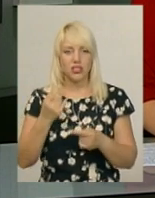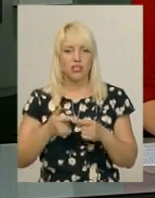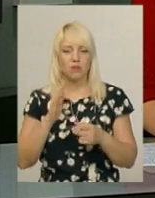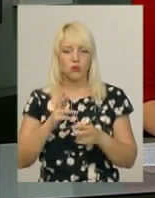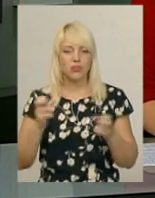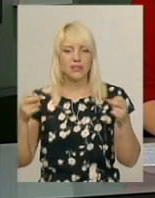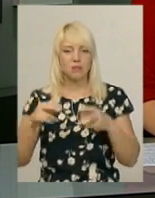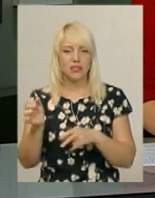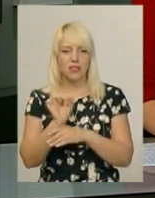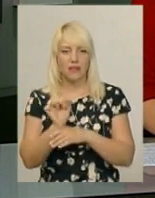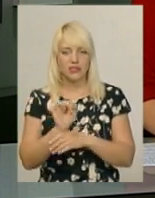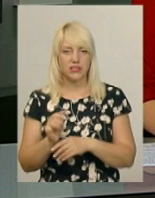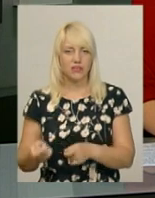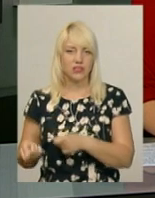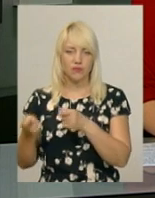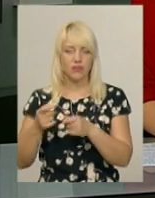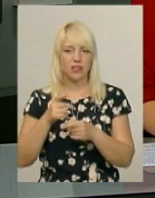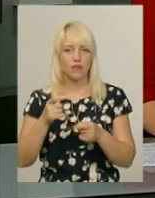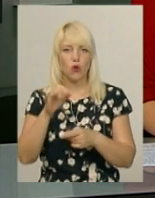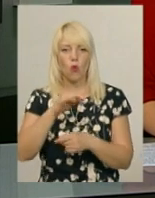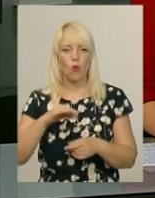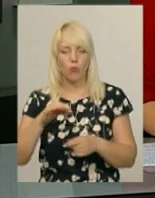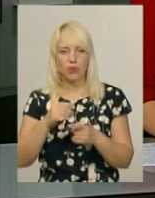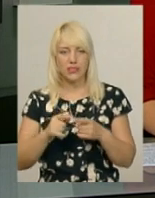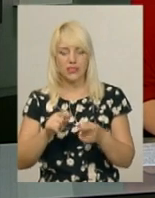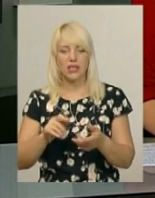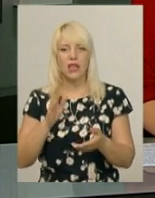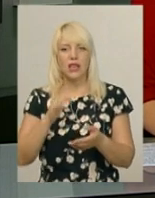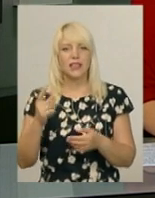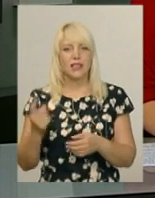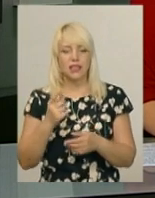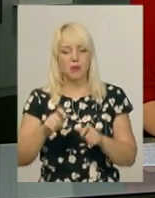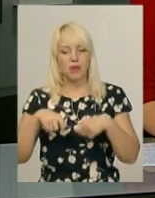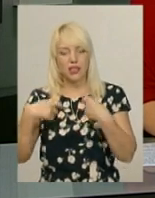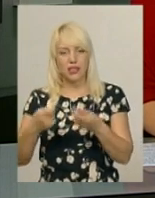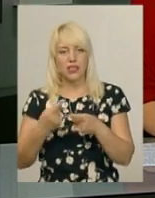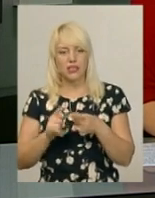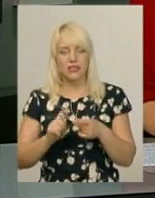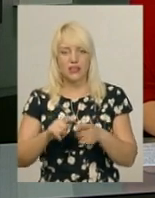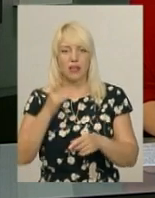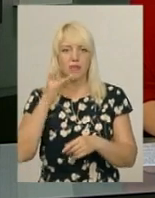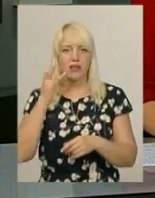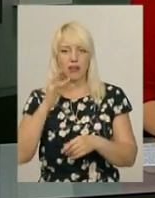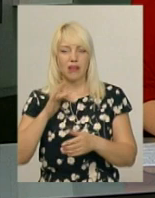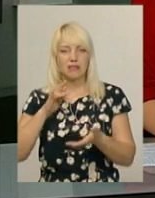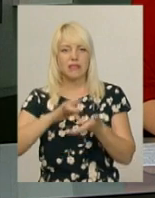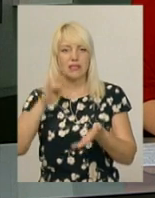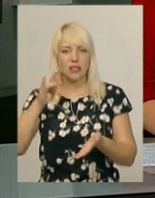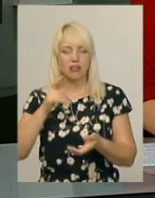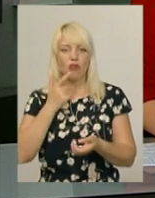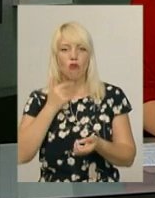обласній станції переливання крові. Єдиний в області доноромобіль медичному закладу передав Каліфорнійський центр крові, що в США.